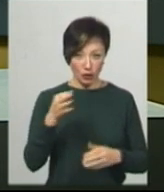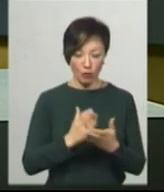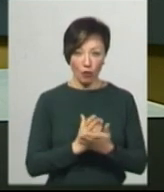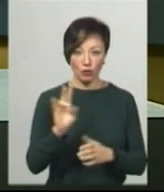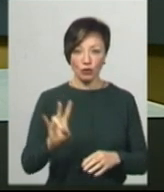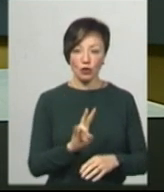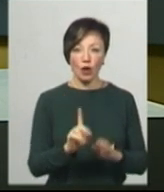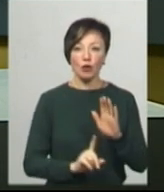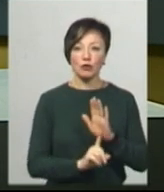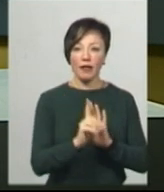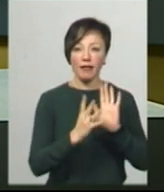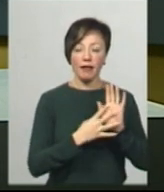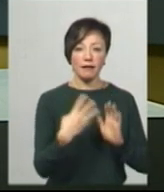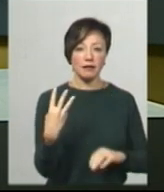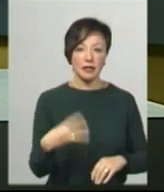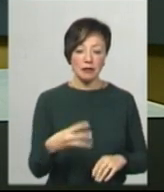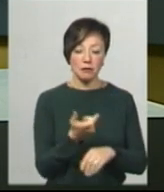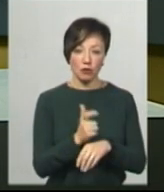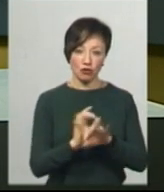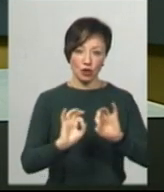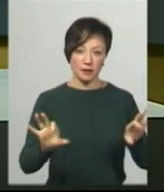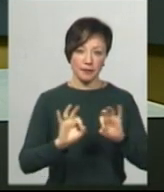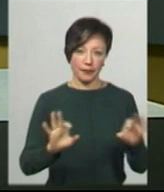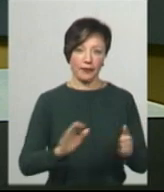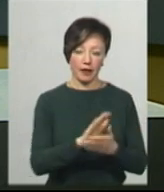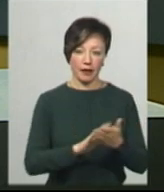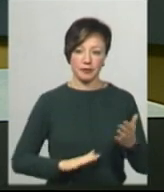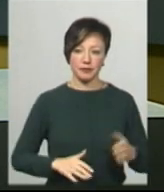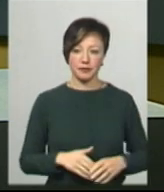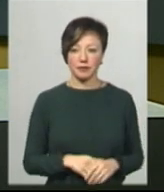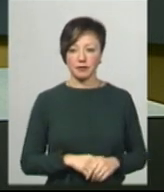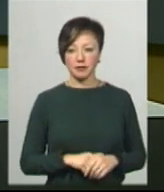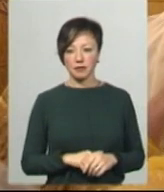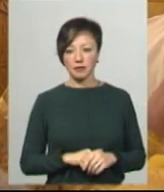храмі розпочалось о 9.30. Більше дивіться у сюжеті Андрія Гуменого.